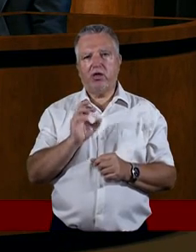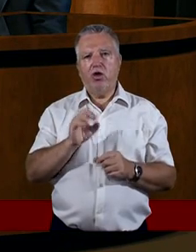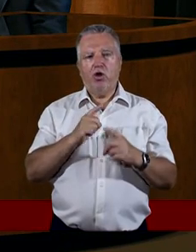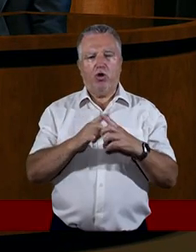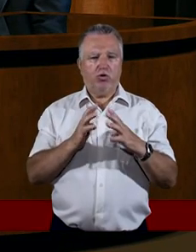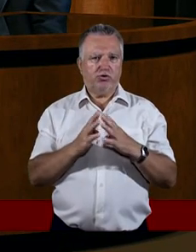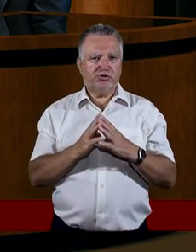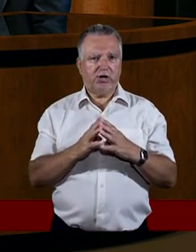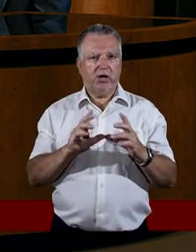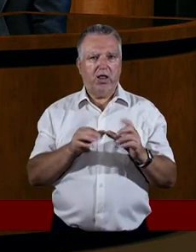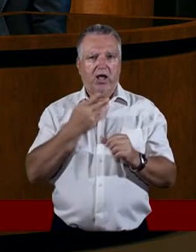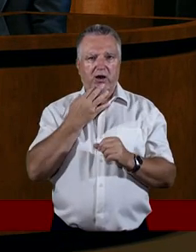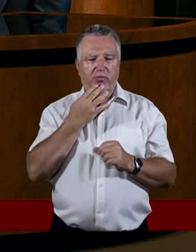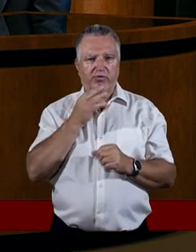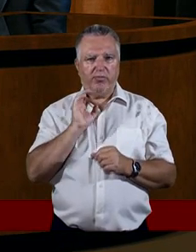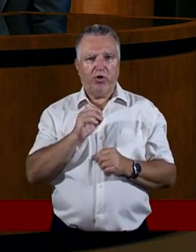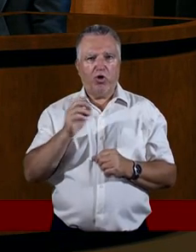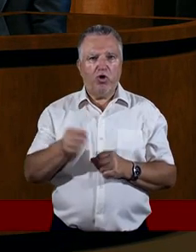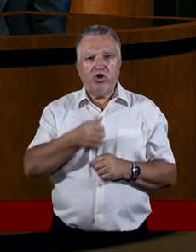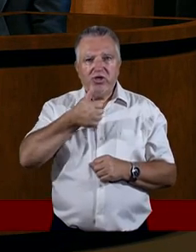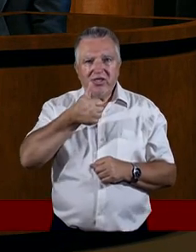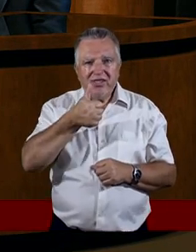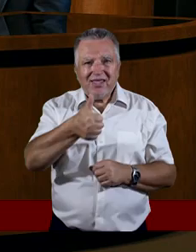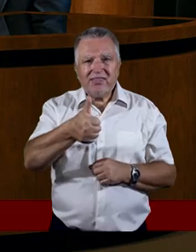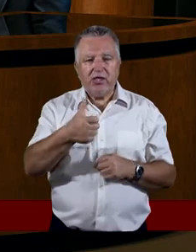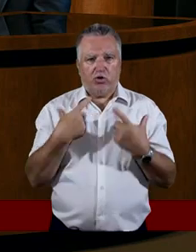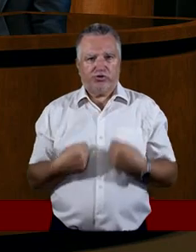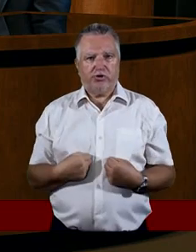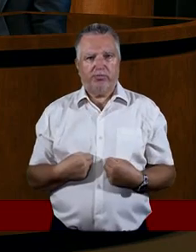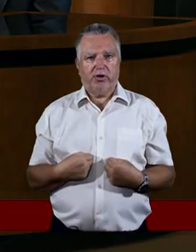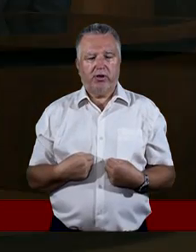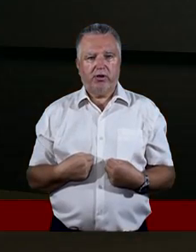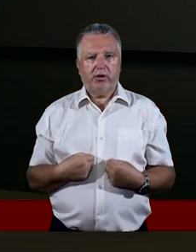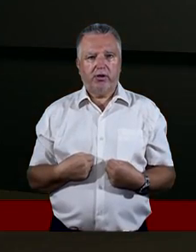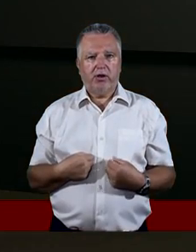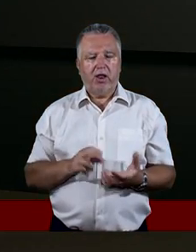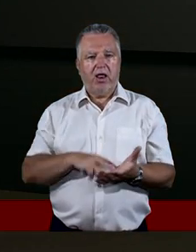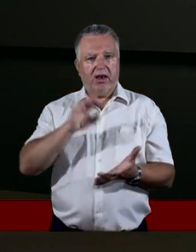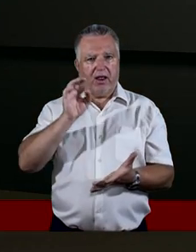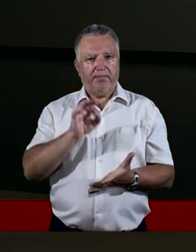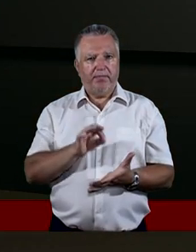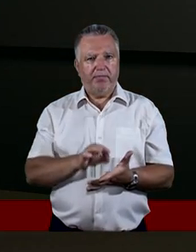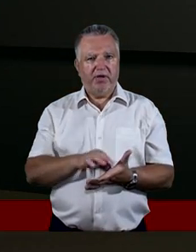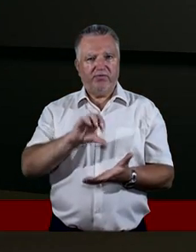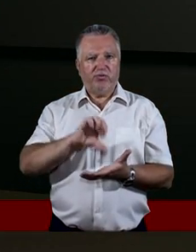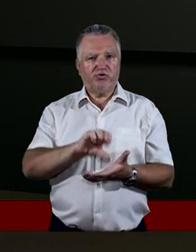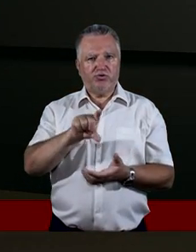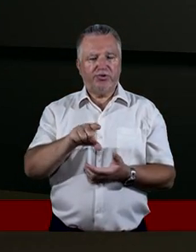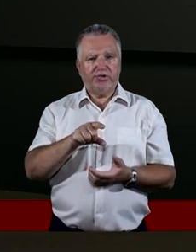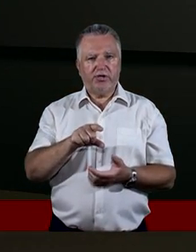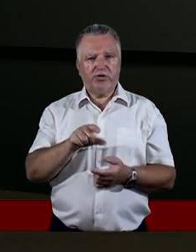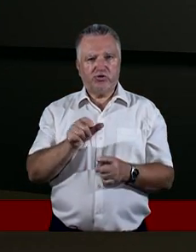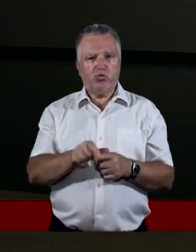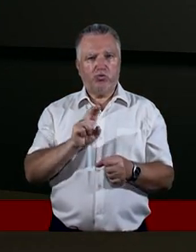o Kościele, ale mówimy o jednostce. Prawda? Na pewno wśród tych